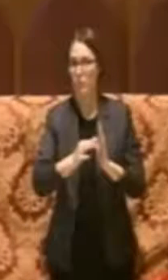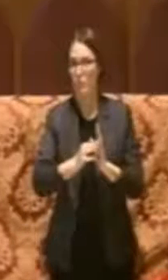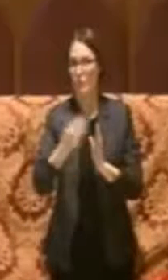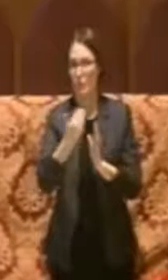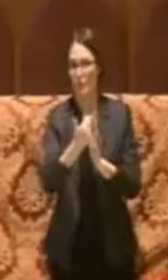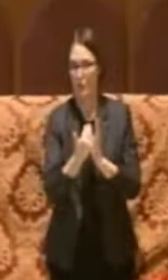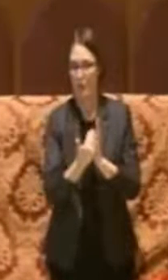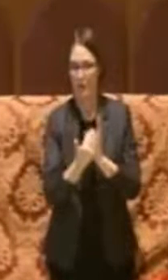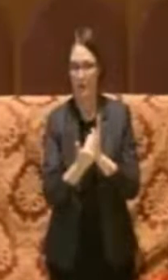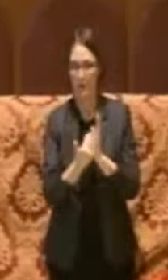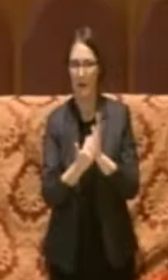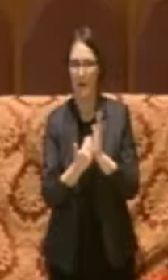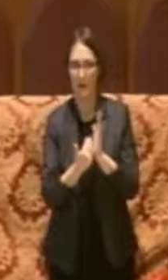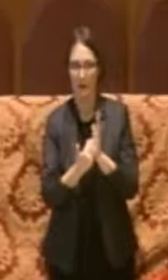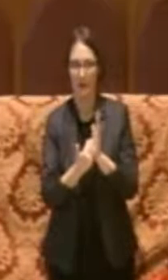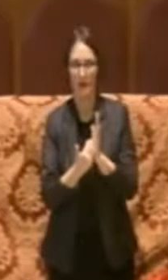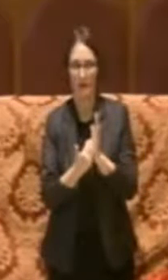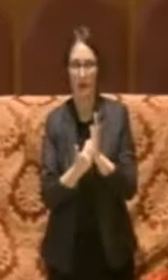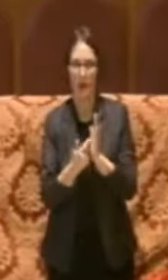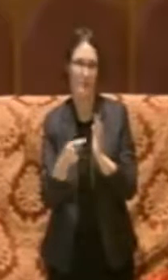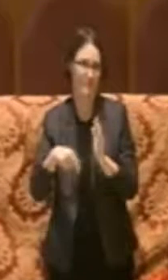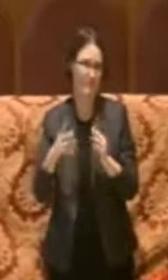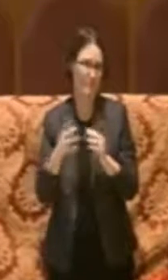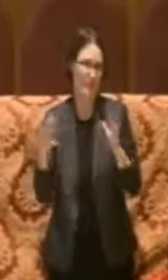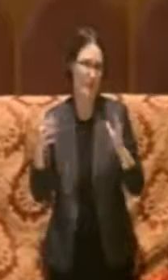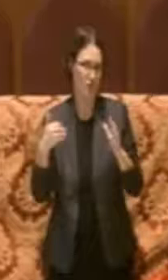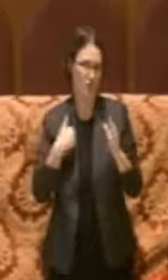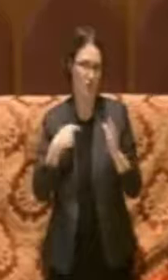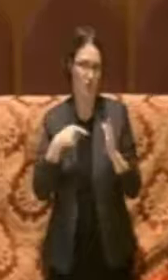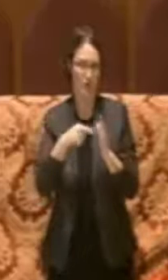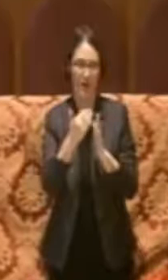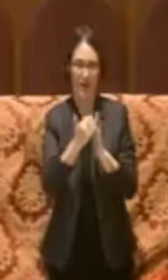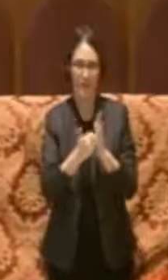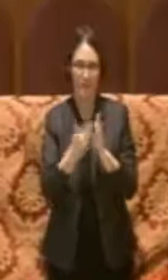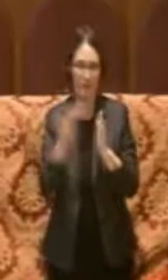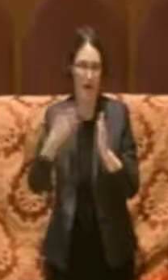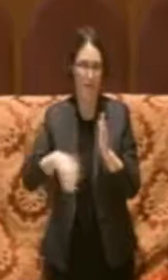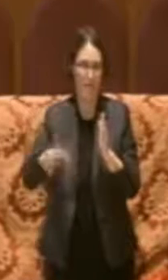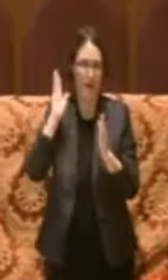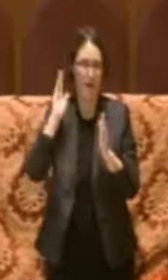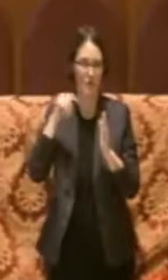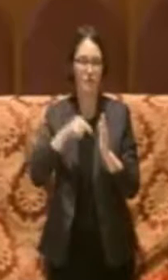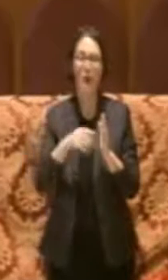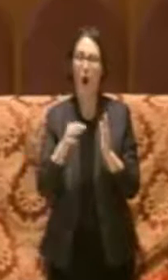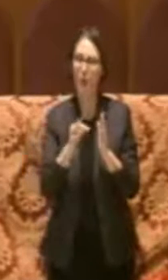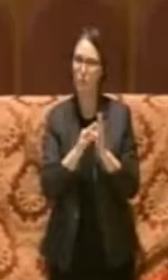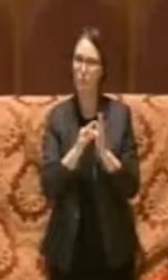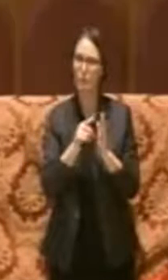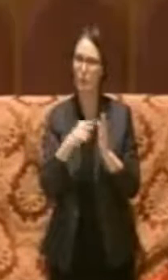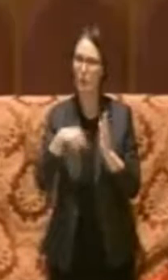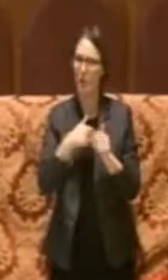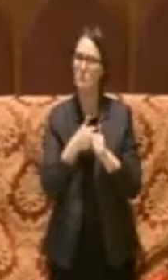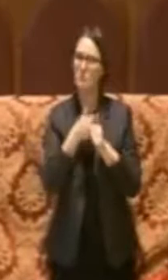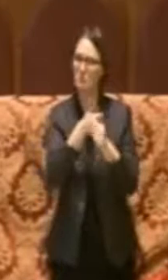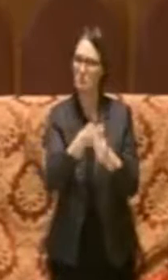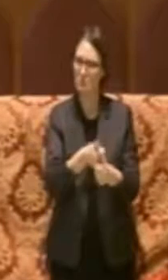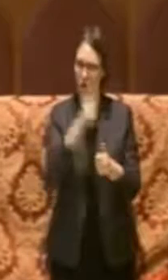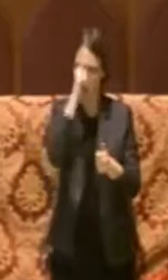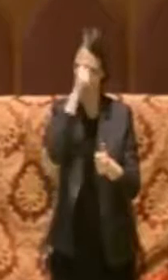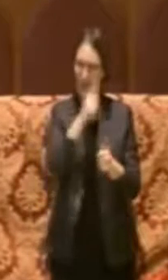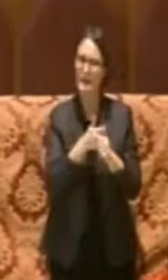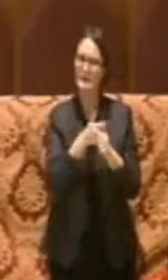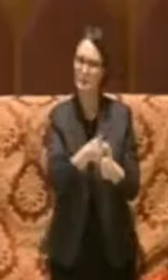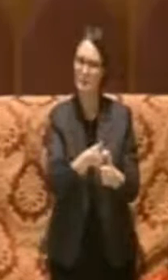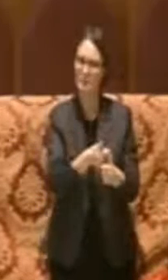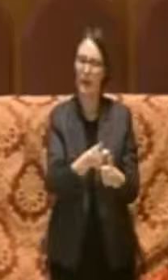programma dell'attuale maggioranza, che è stato pienamente rispettato. E qui vorrei partire